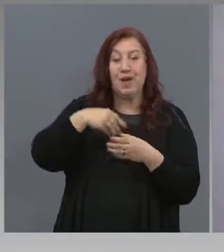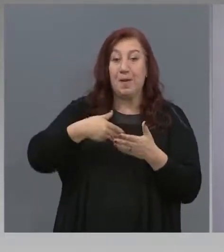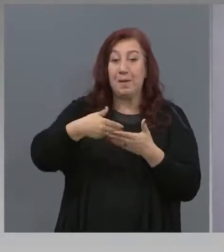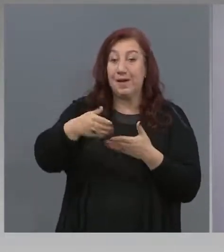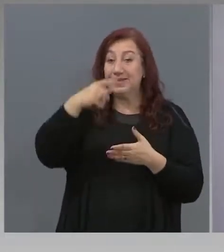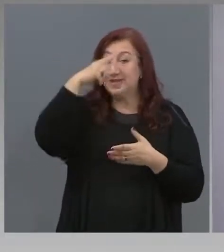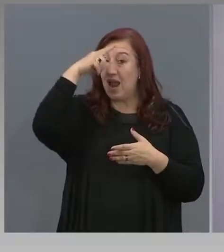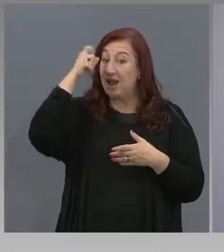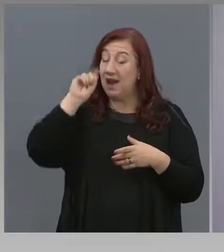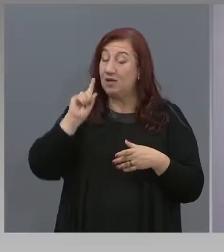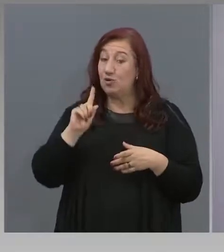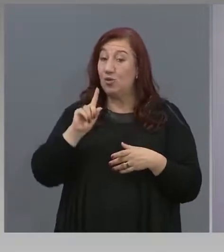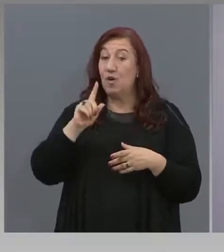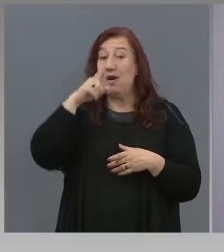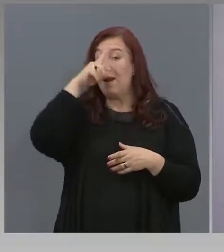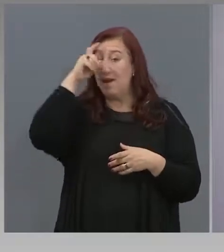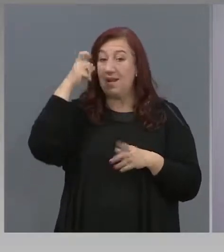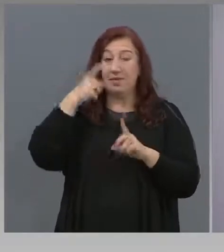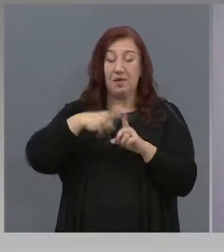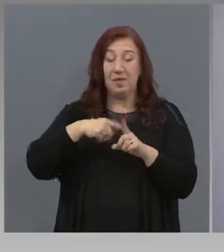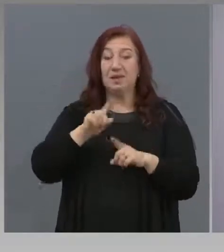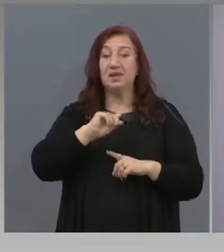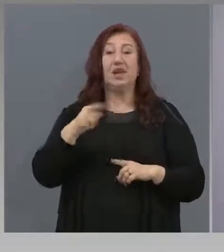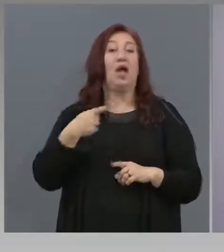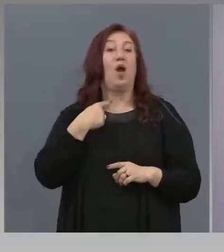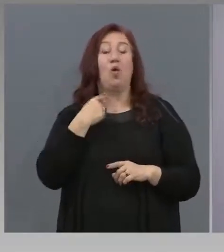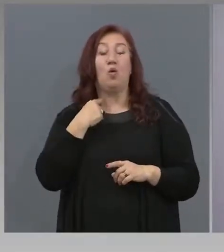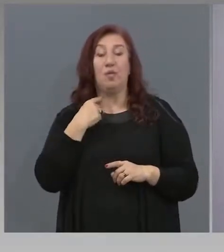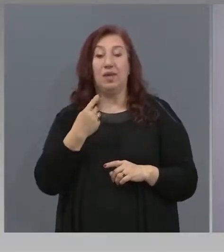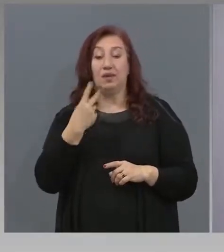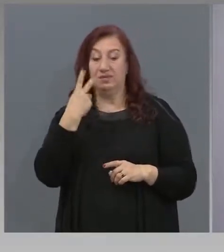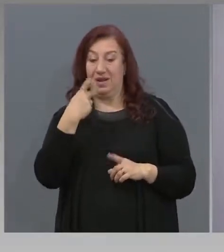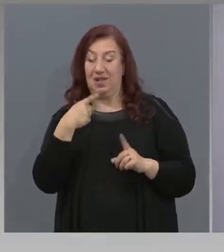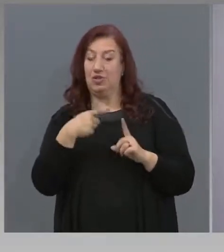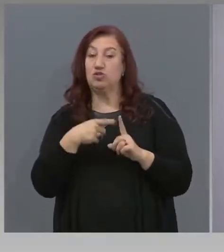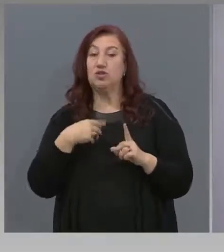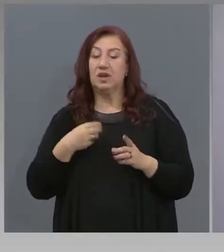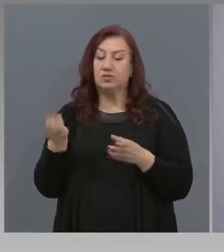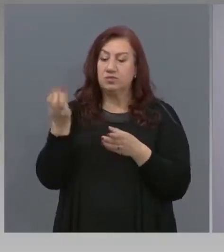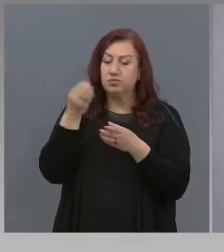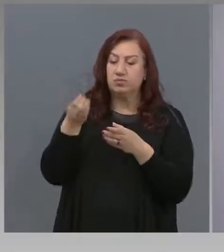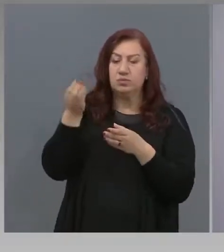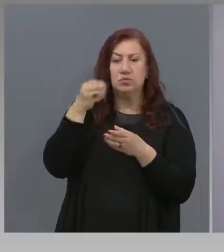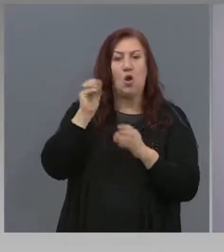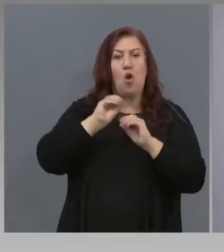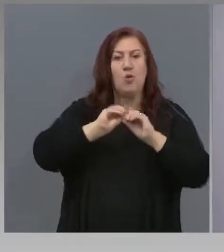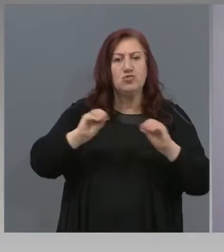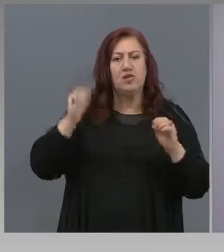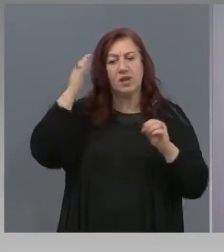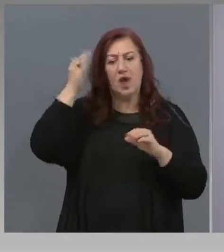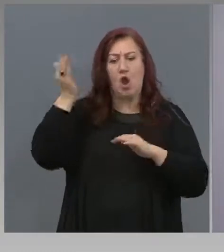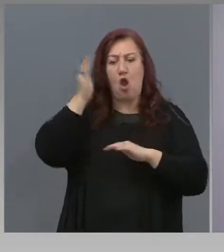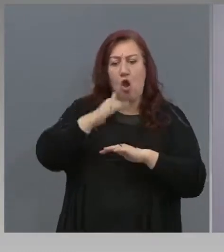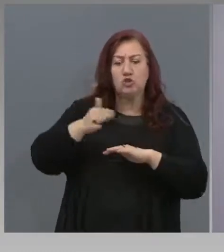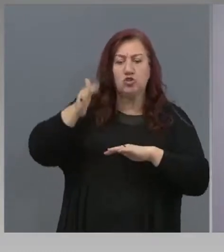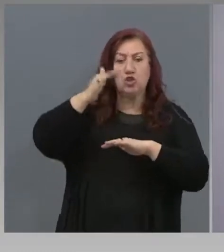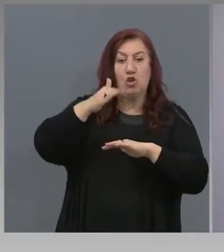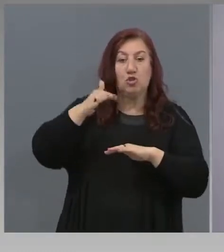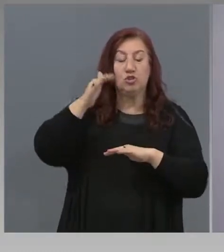трябва да бъдат загуба от лена точка на образователното развитие на децата. А